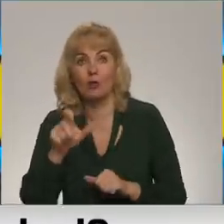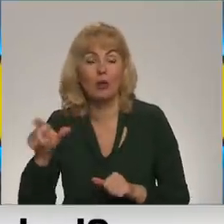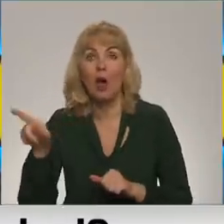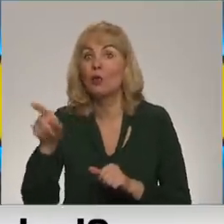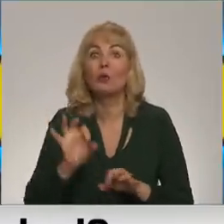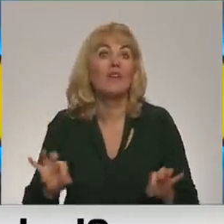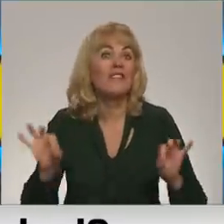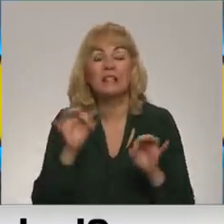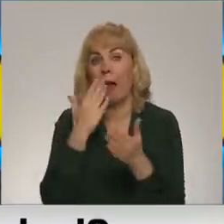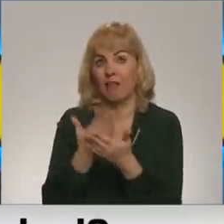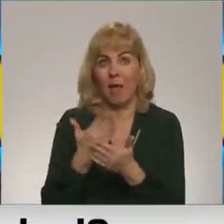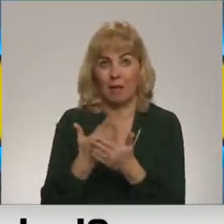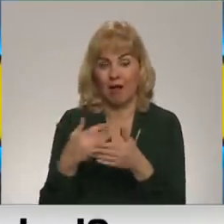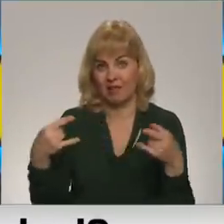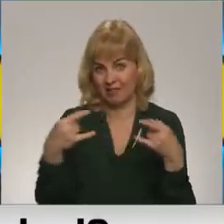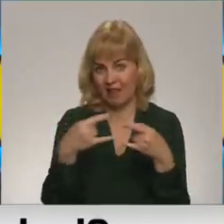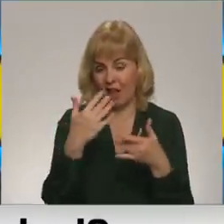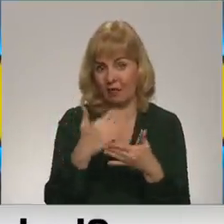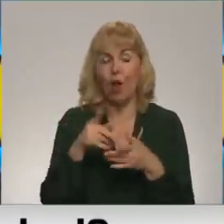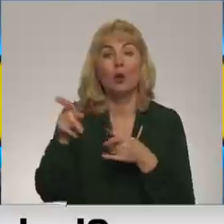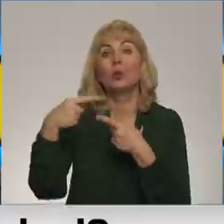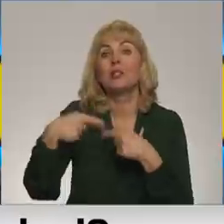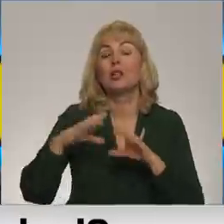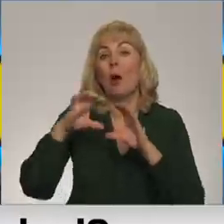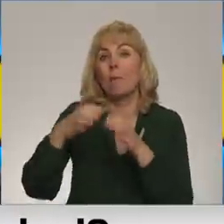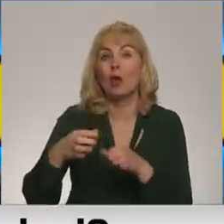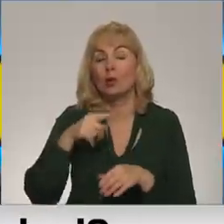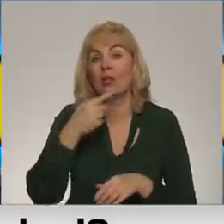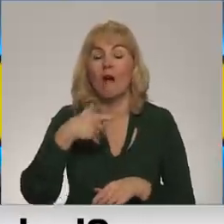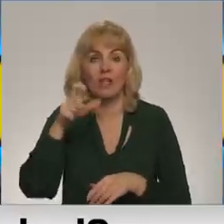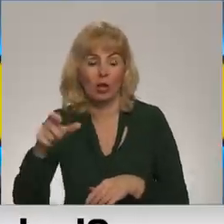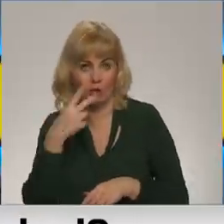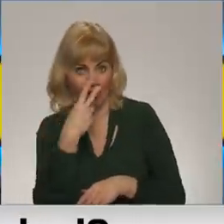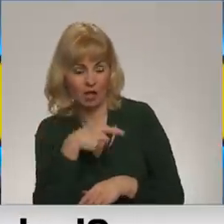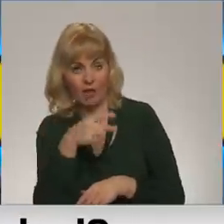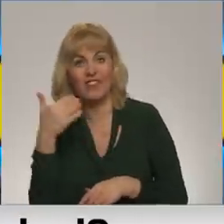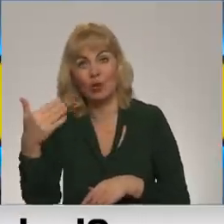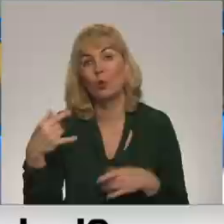neparādās, tā ir pilnīgi cita pasaule, ko arī redz Krīvijas dzīvotāju Kremlis televīzijā.